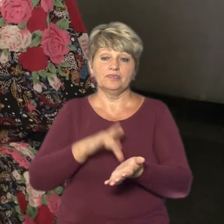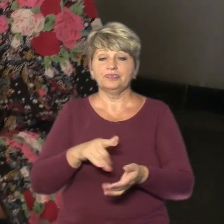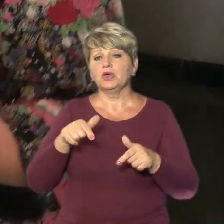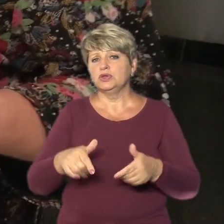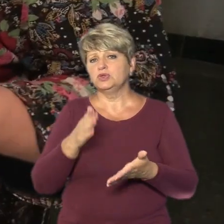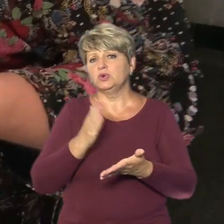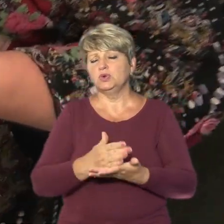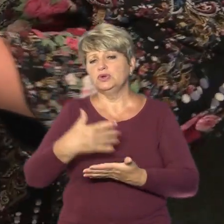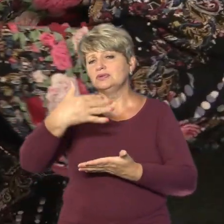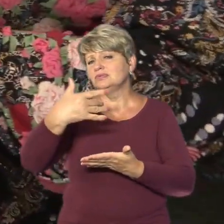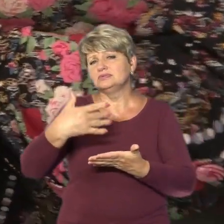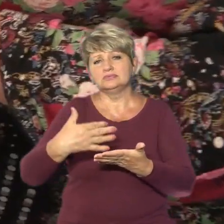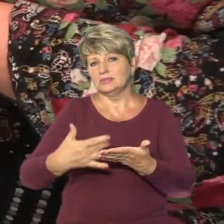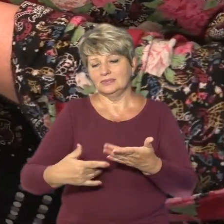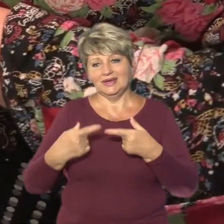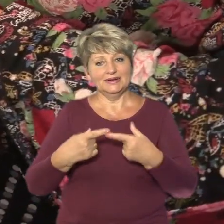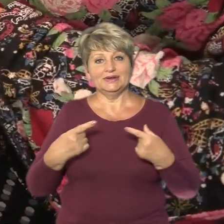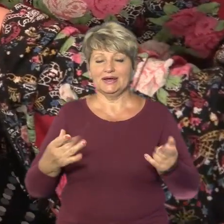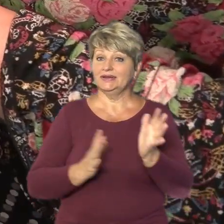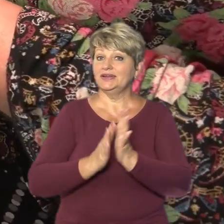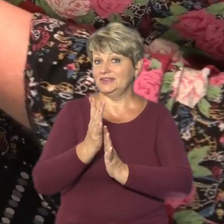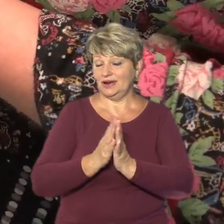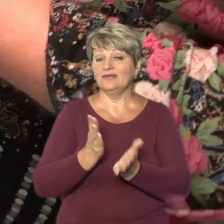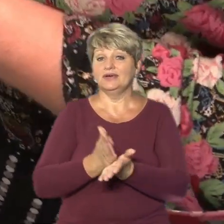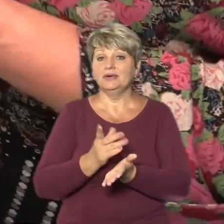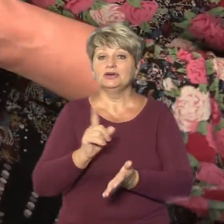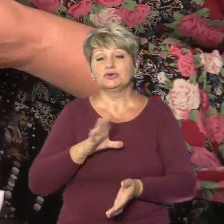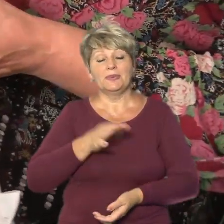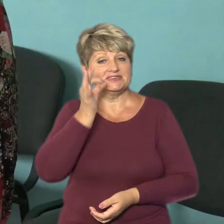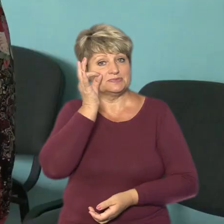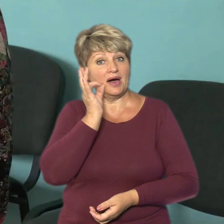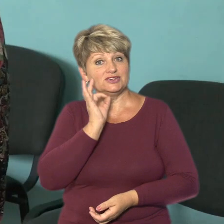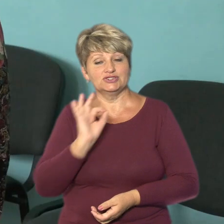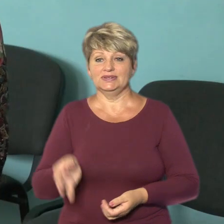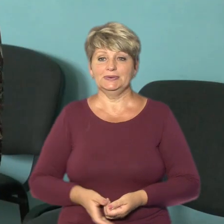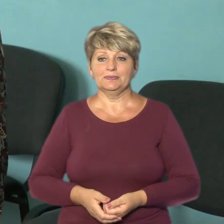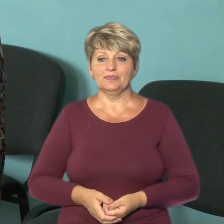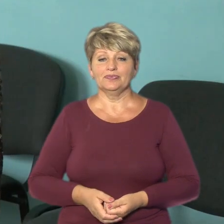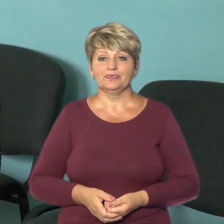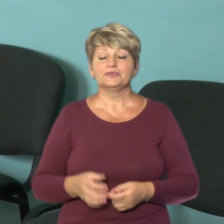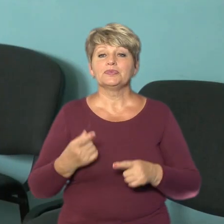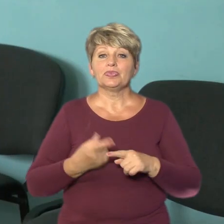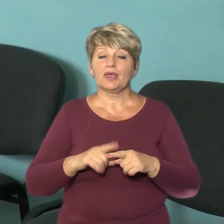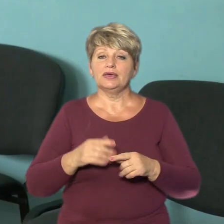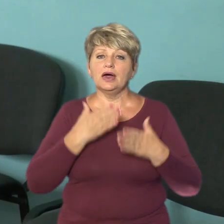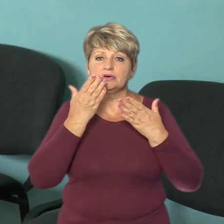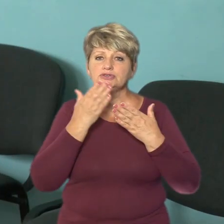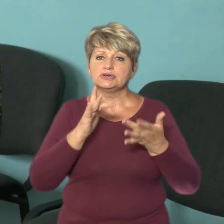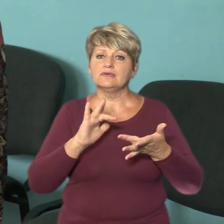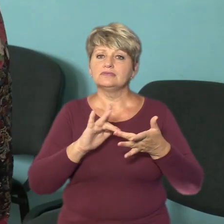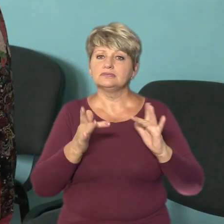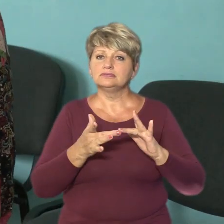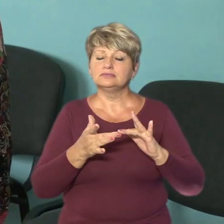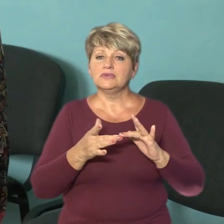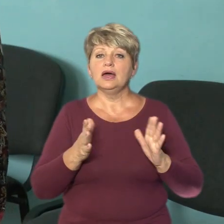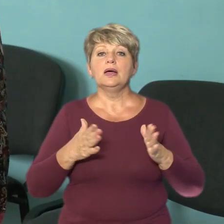тут і ванча, і дереві, що хочете, щоб був смачний. Листала в фейсбук і звернула увагу, що